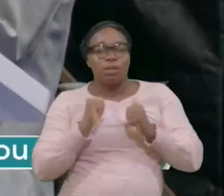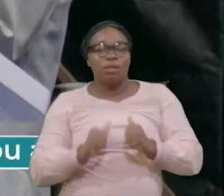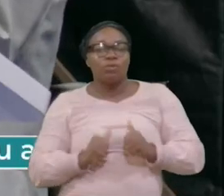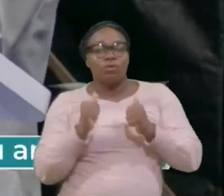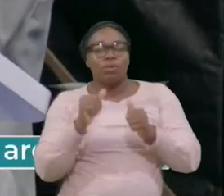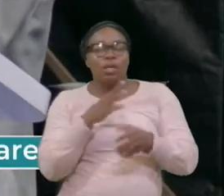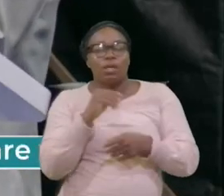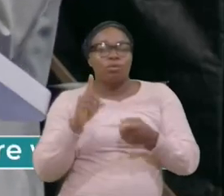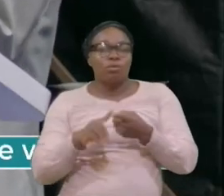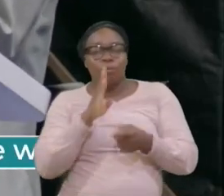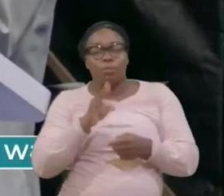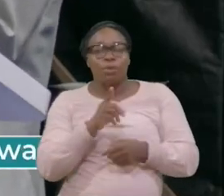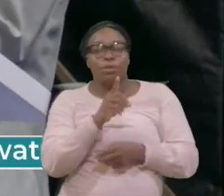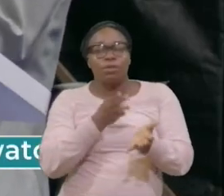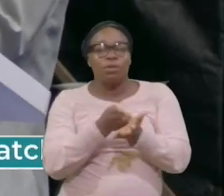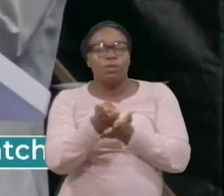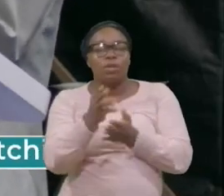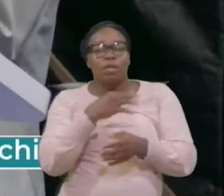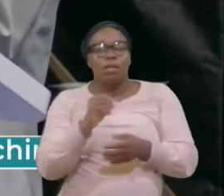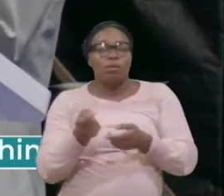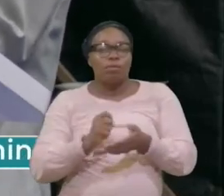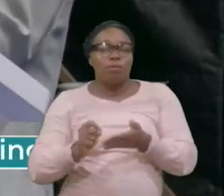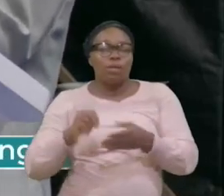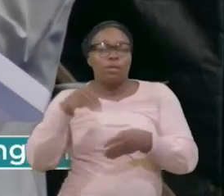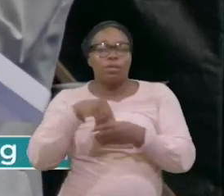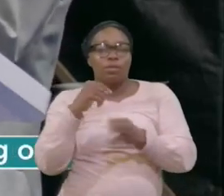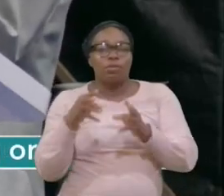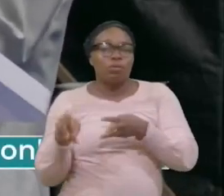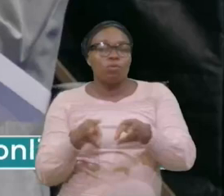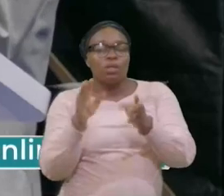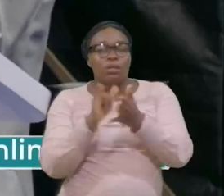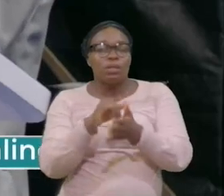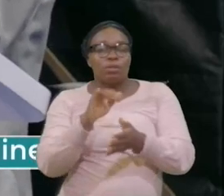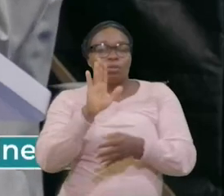Et ceux-là, Vous qui donnez, Les mains, Soyez honnête,